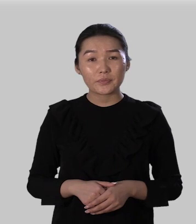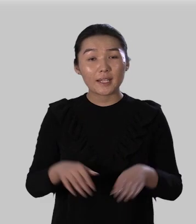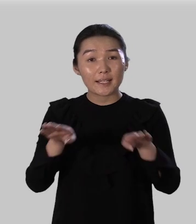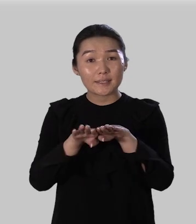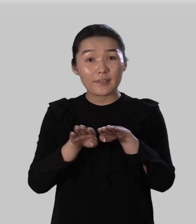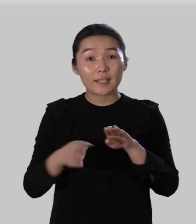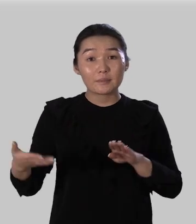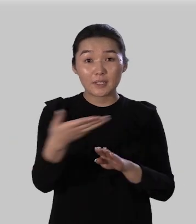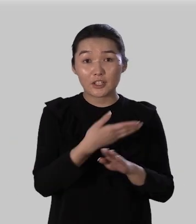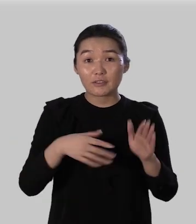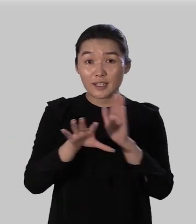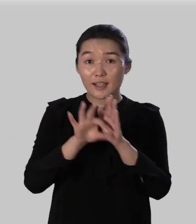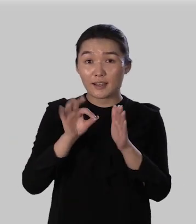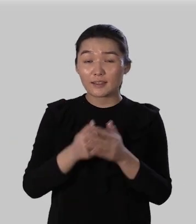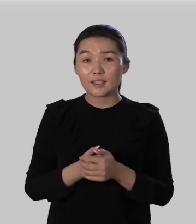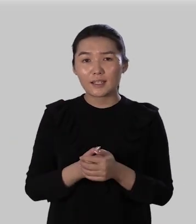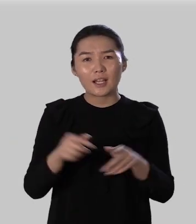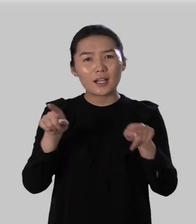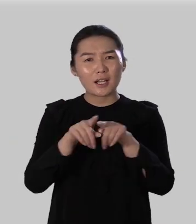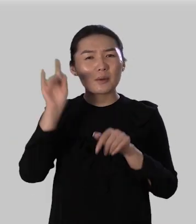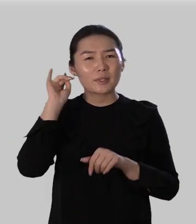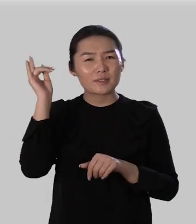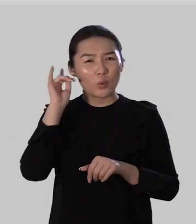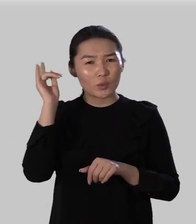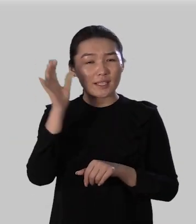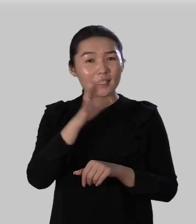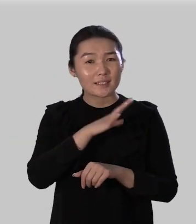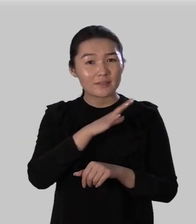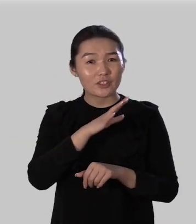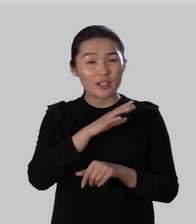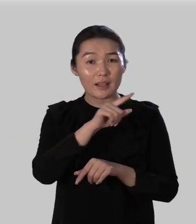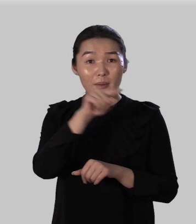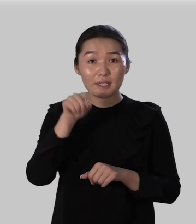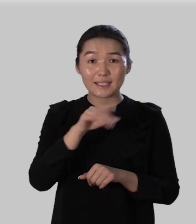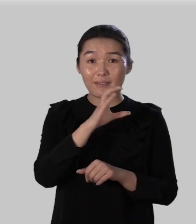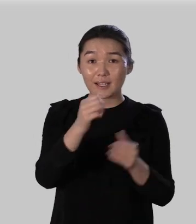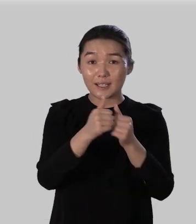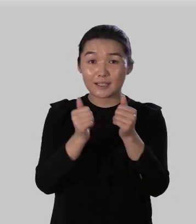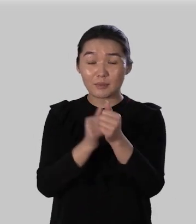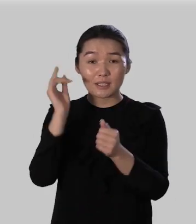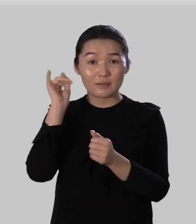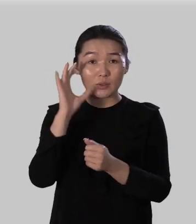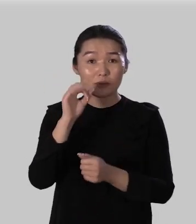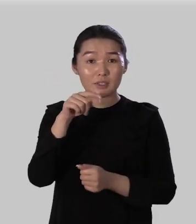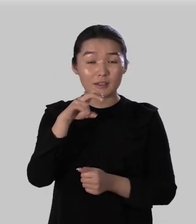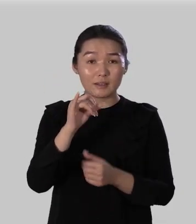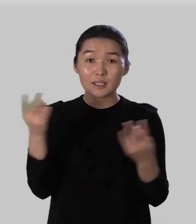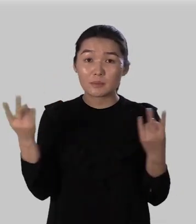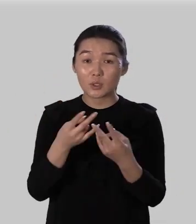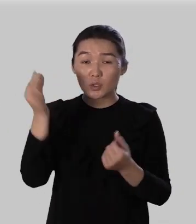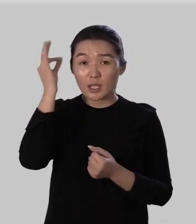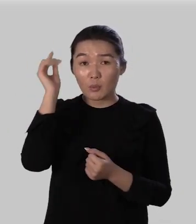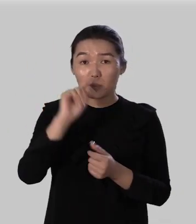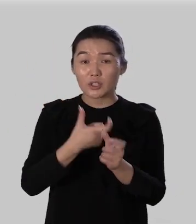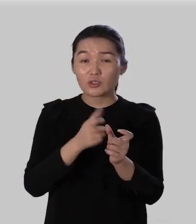сверим наши варианты как бы звонко не звучало приставка с перед звонкими согласными следует